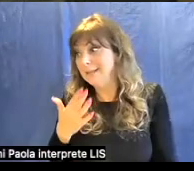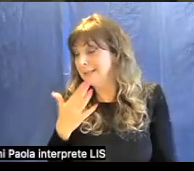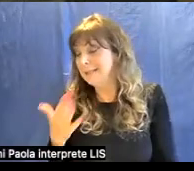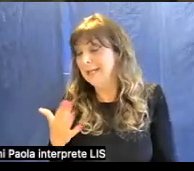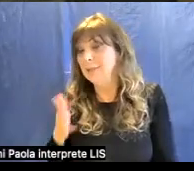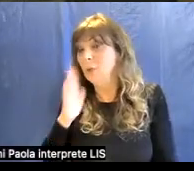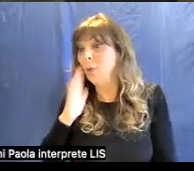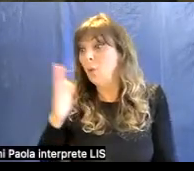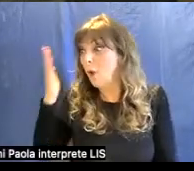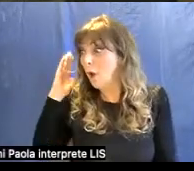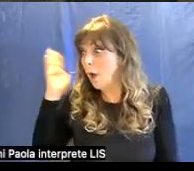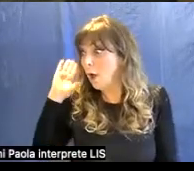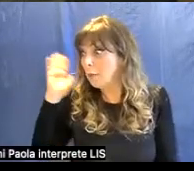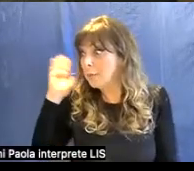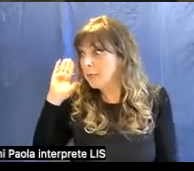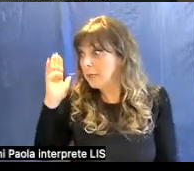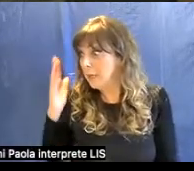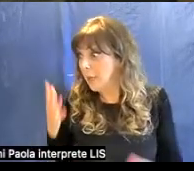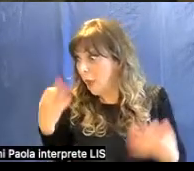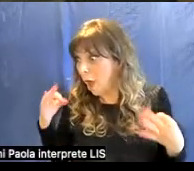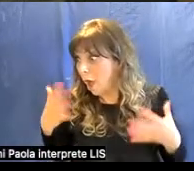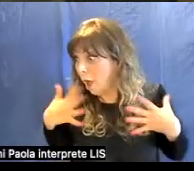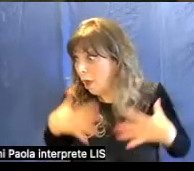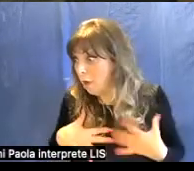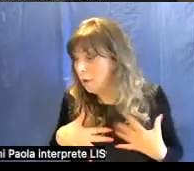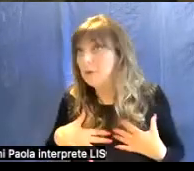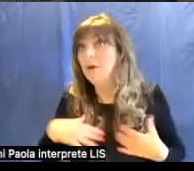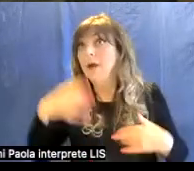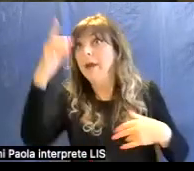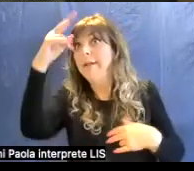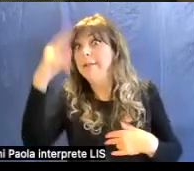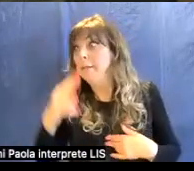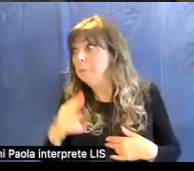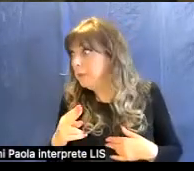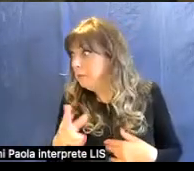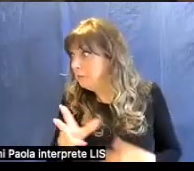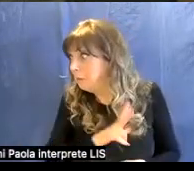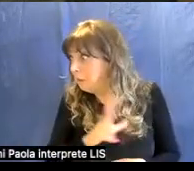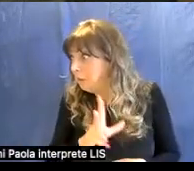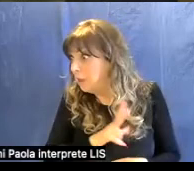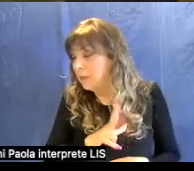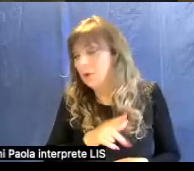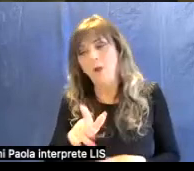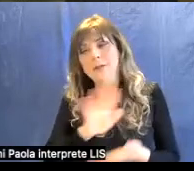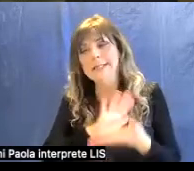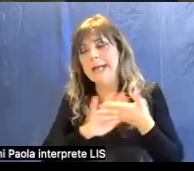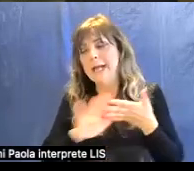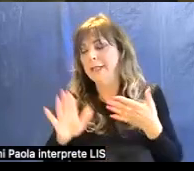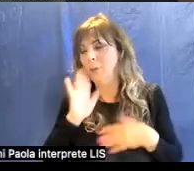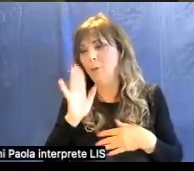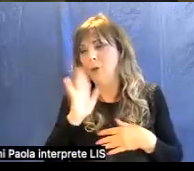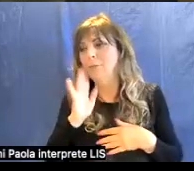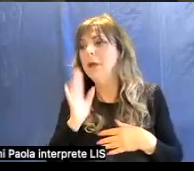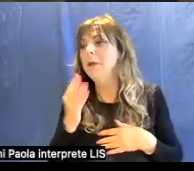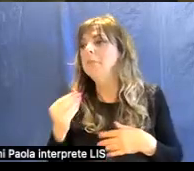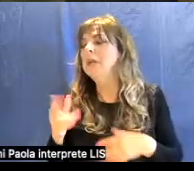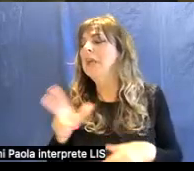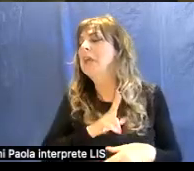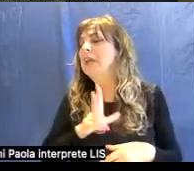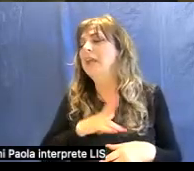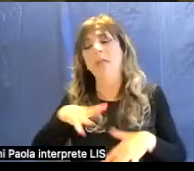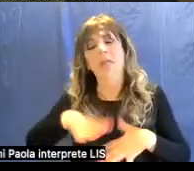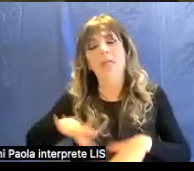portavano addosso oro e quelli che sono dipinti non furono mai troppo ricchi ma santi uomini perché sprezzarono le ricchezze